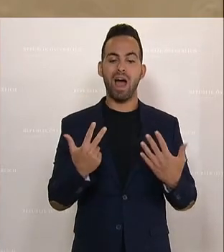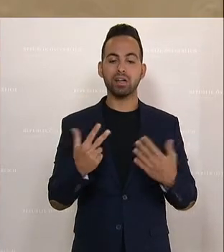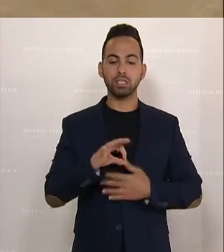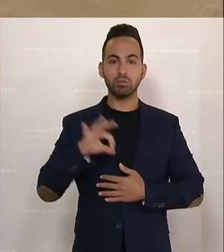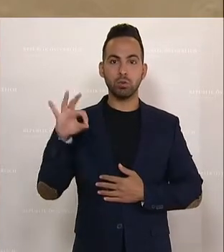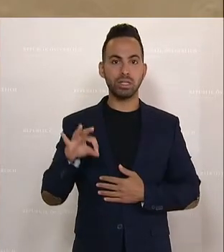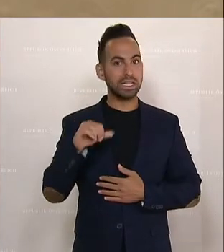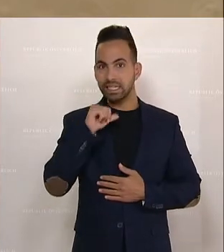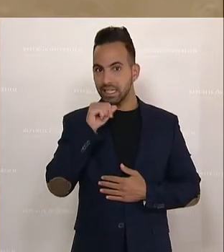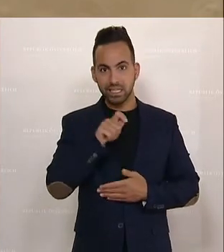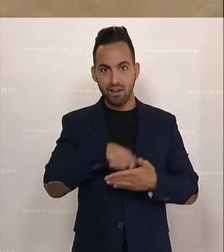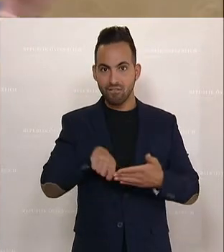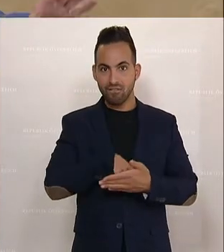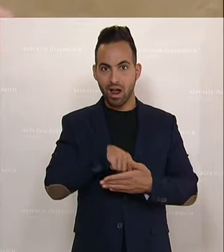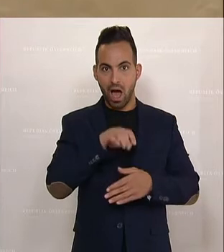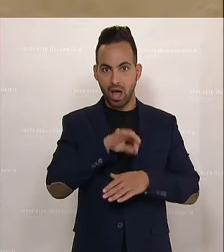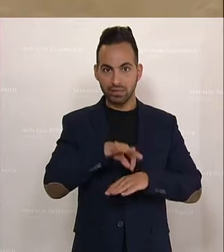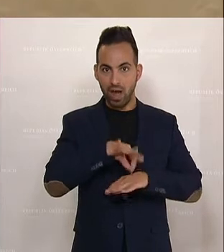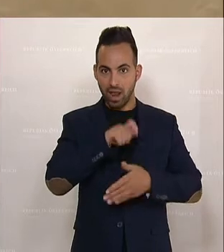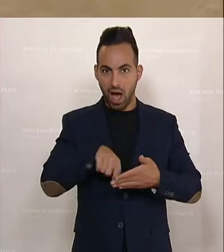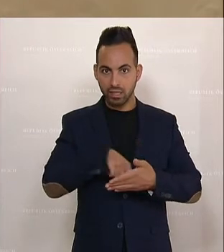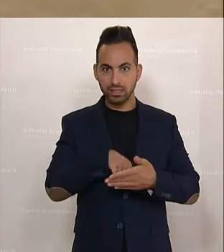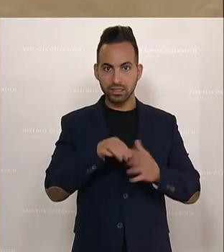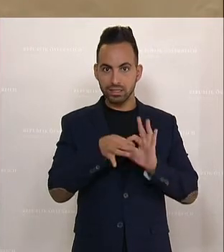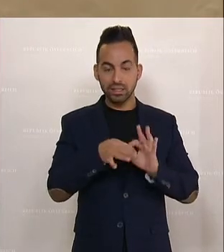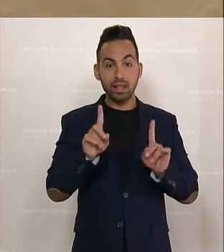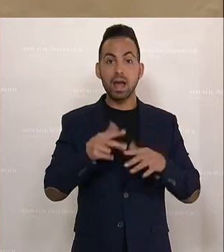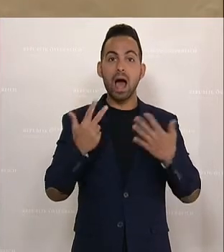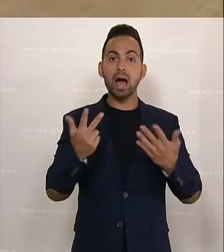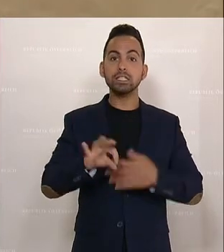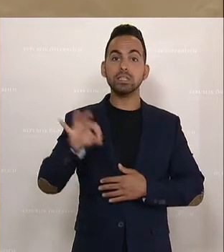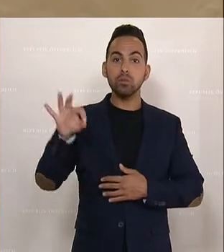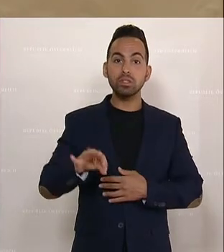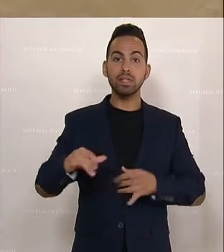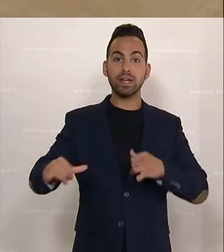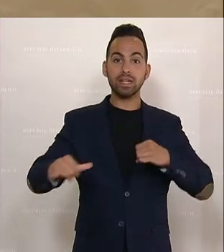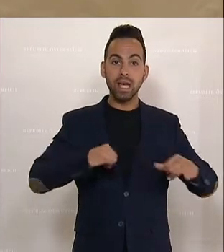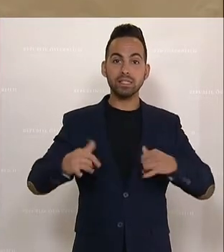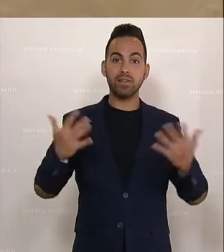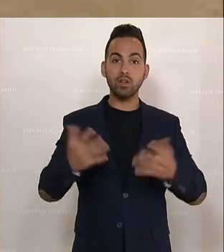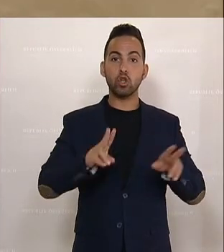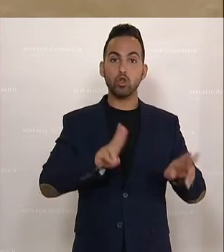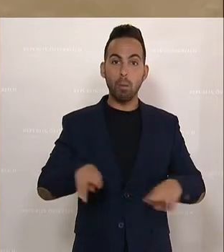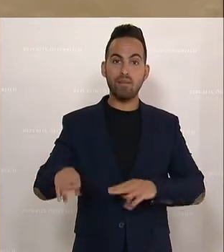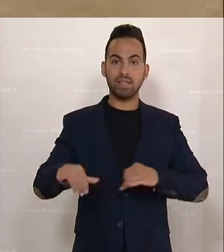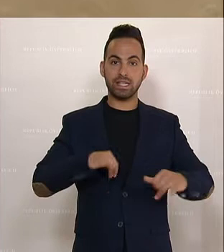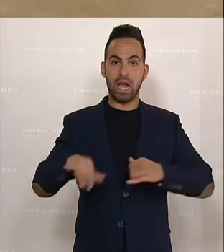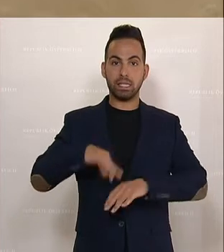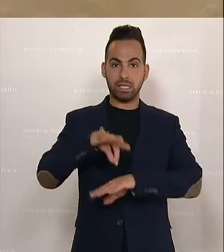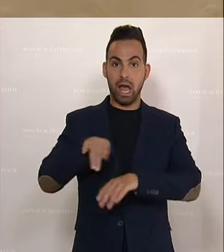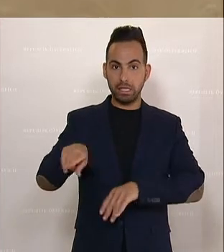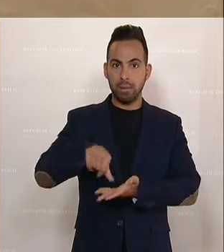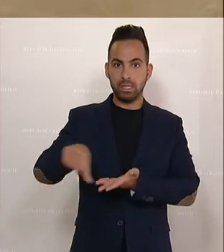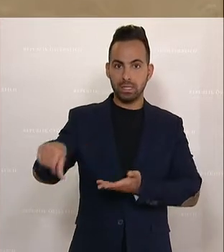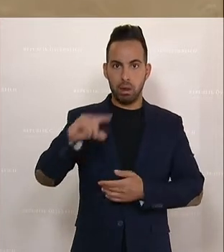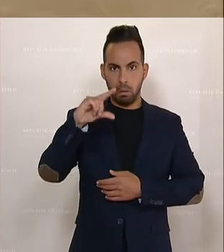aber nicht dessen, was der Wahlarzt verrechnet hat, ist viel mehr, sondern 80 Prozent, was die Kasse einem Kassenarzt gezahlt hätte. Und da kann man